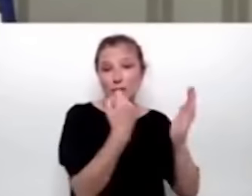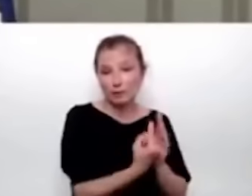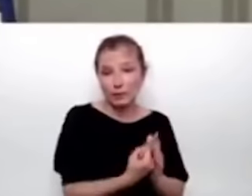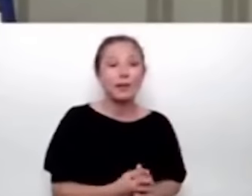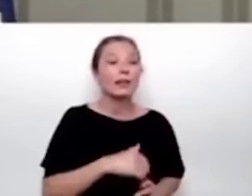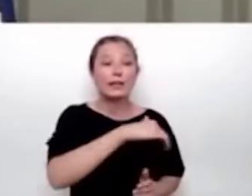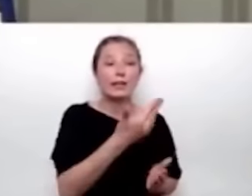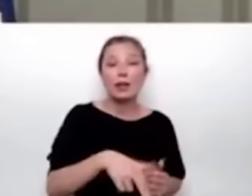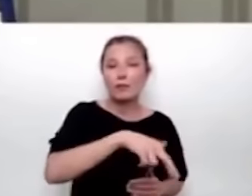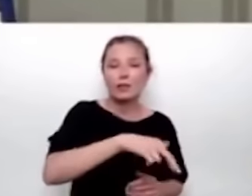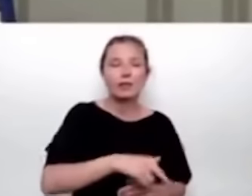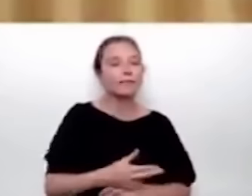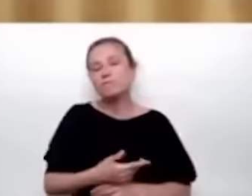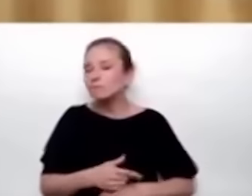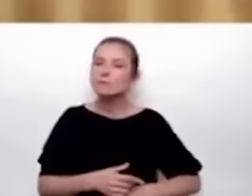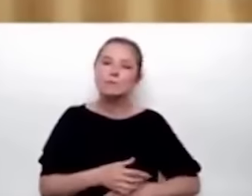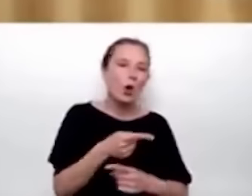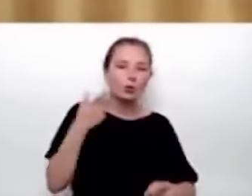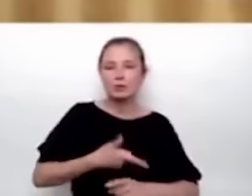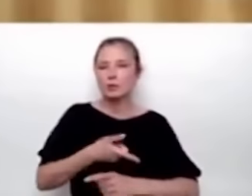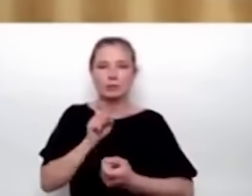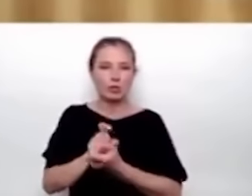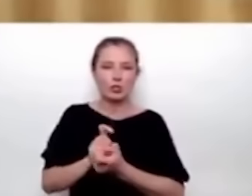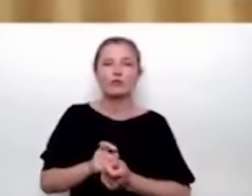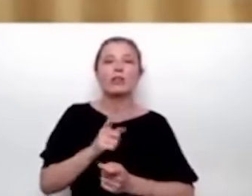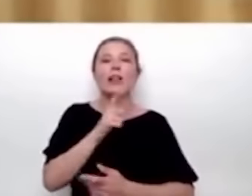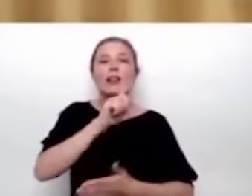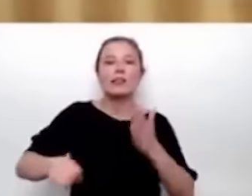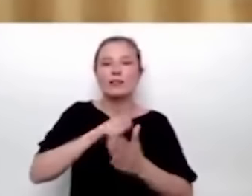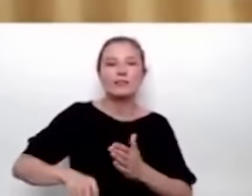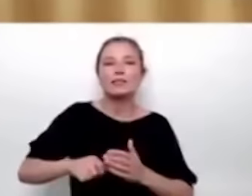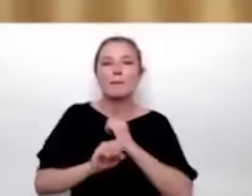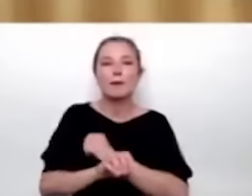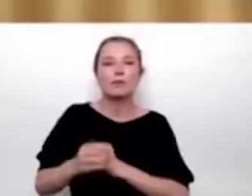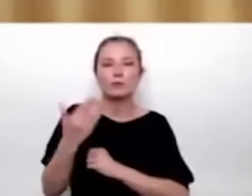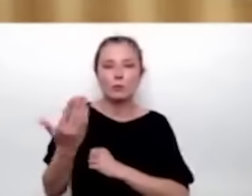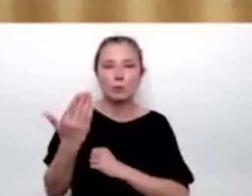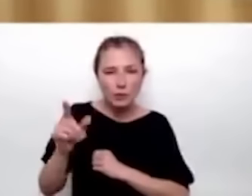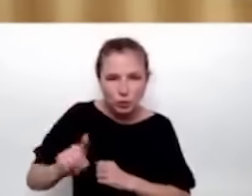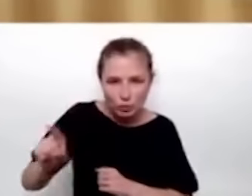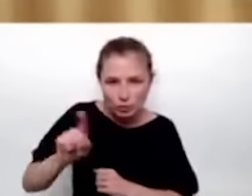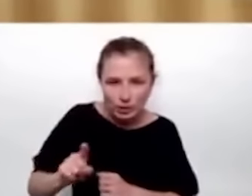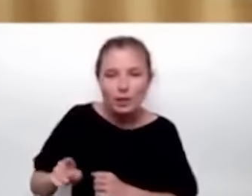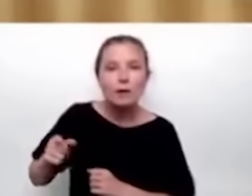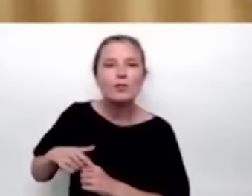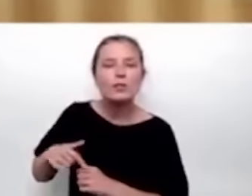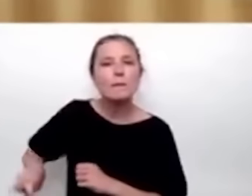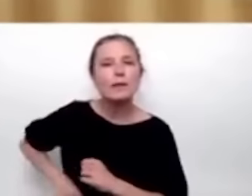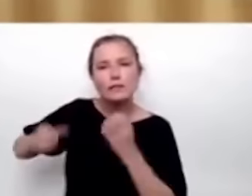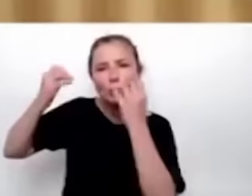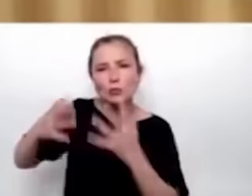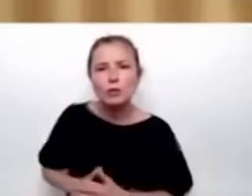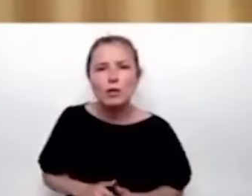Bardzo przepraszam pana, ale chciałabym, żeby pan nie zgłaszał sprzeciwów, tylko opowiedział, co zrobiła Krajowa Rada przez